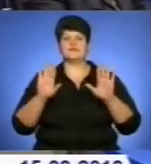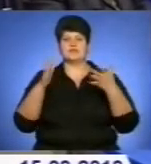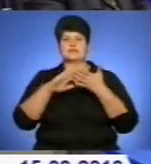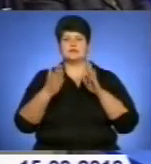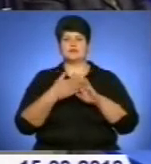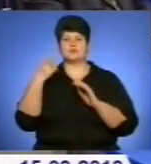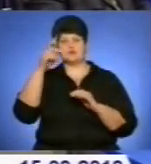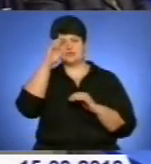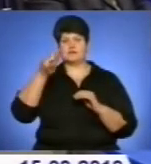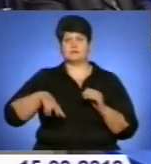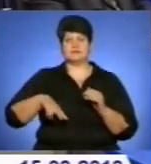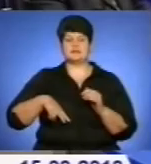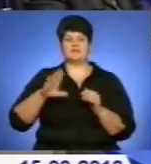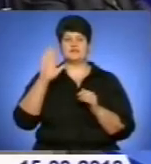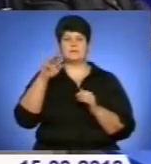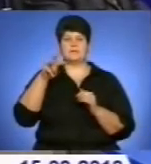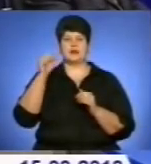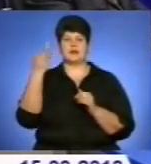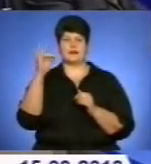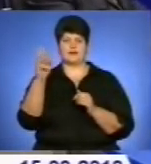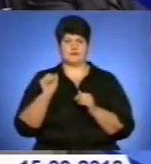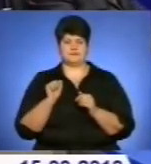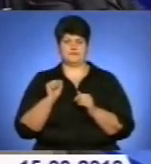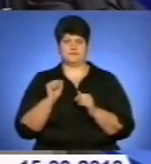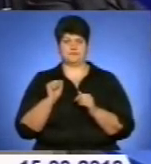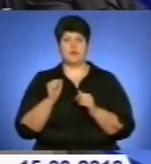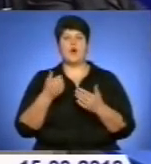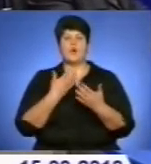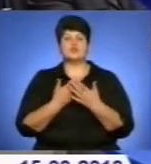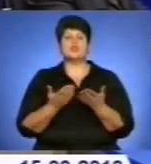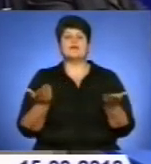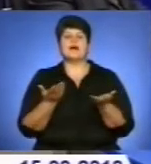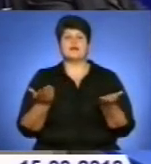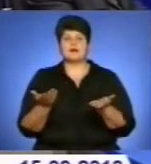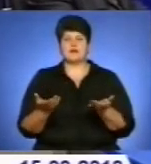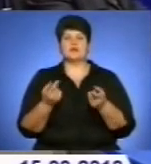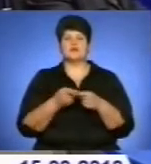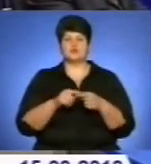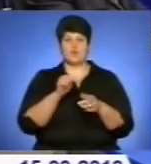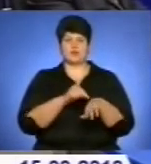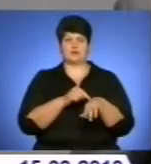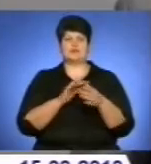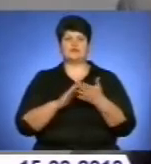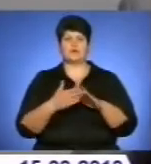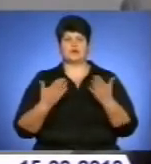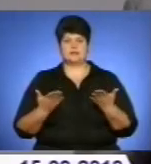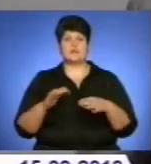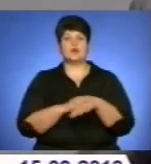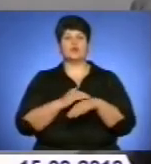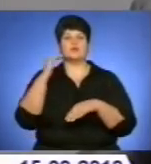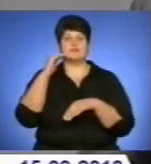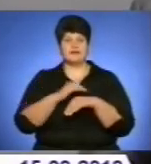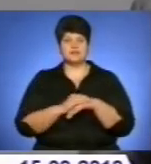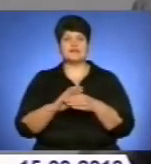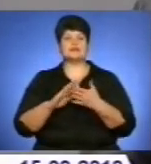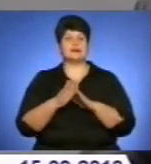Негода на Тернопільщині наробила чимало шкоди і чимало населених пунктів, а знеструмлено про ситуацію детальніше. Говоримо